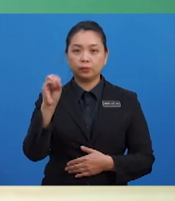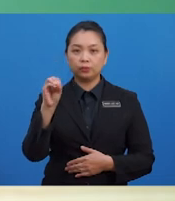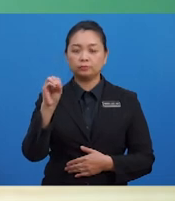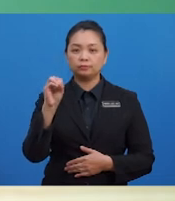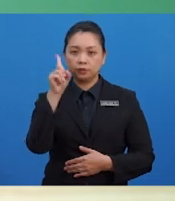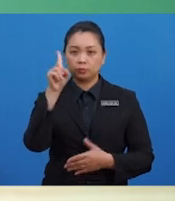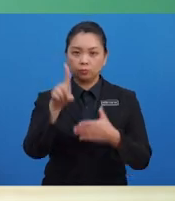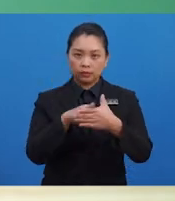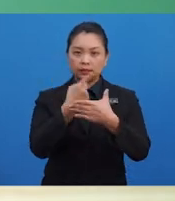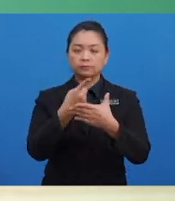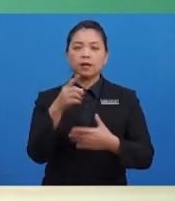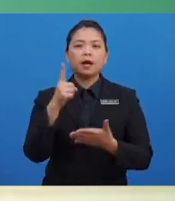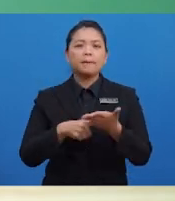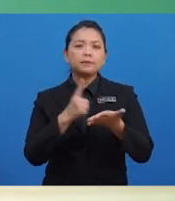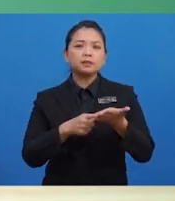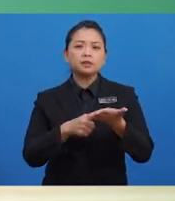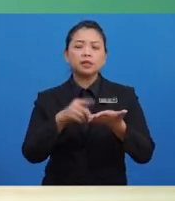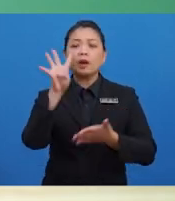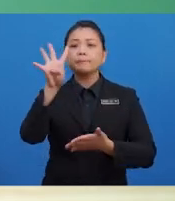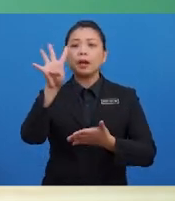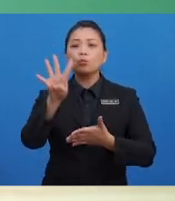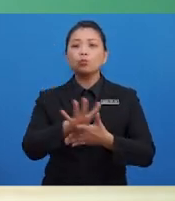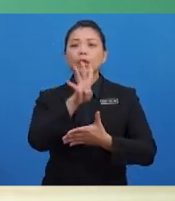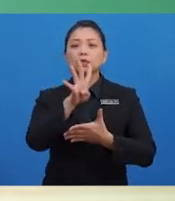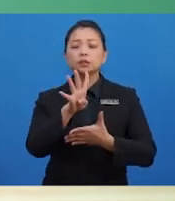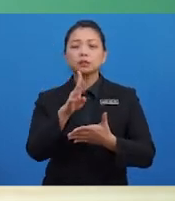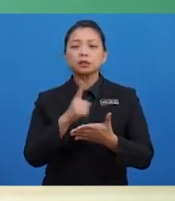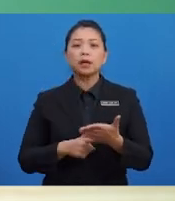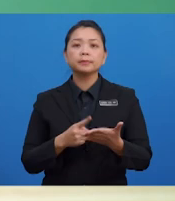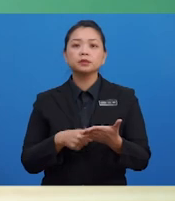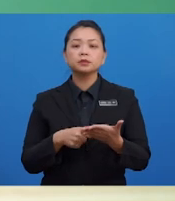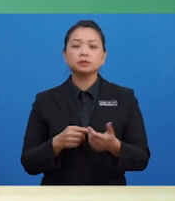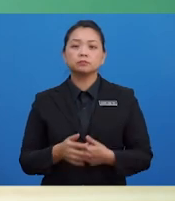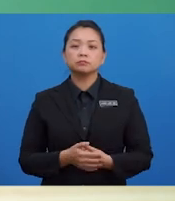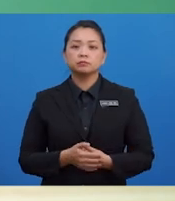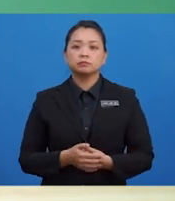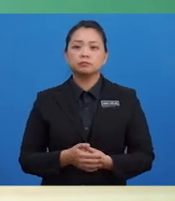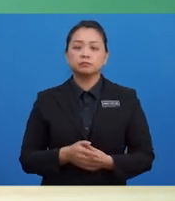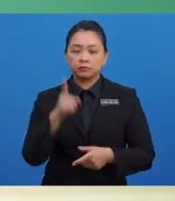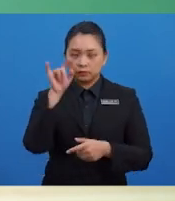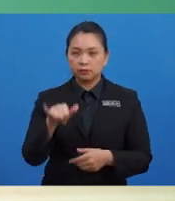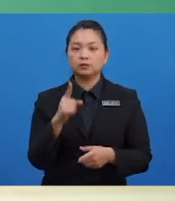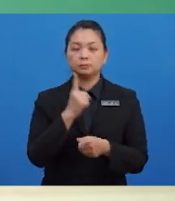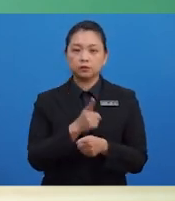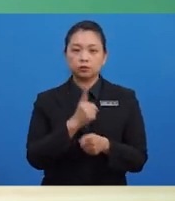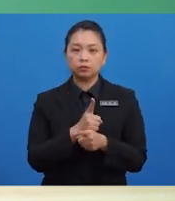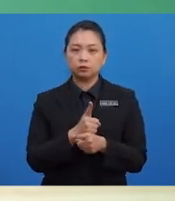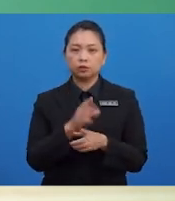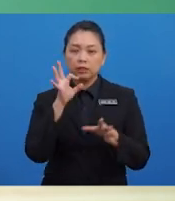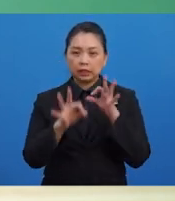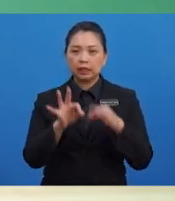Apakah 4 bulan dalam tahun semasa? Ya, betul. 4 bulan